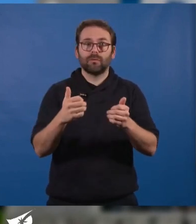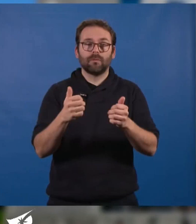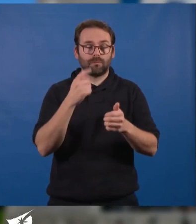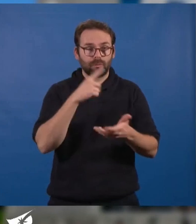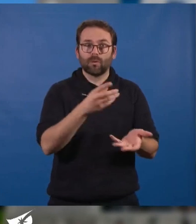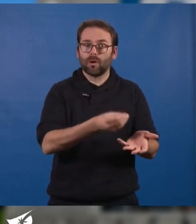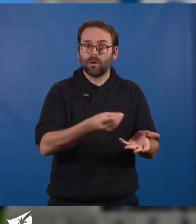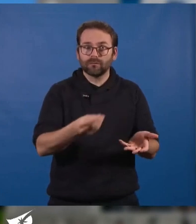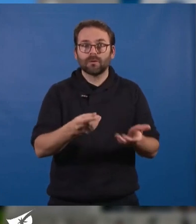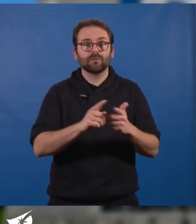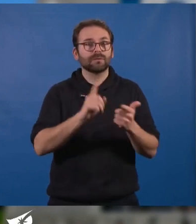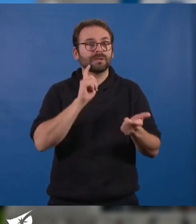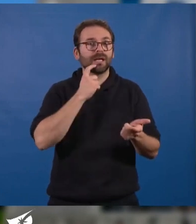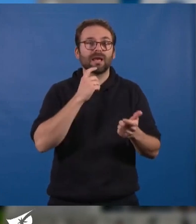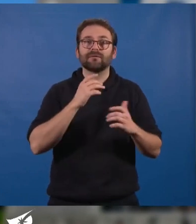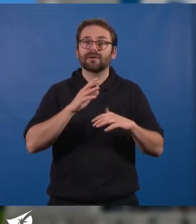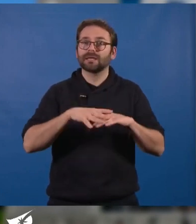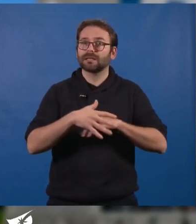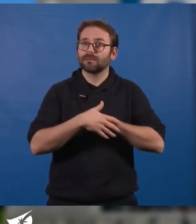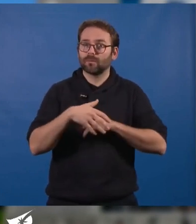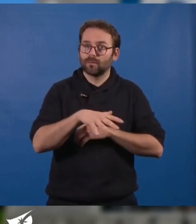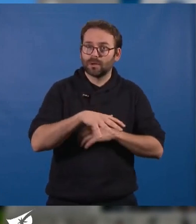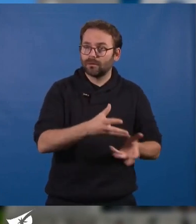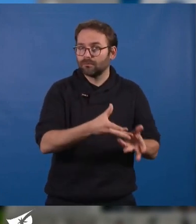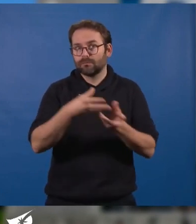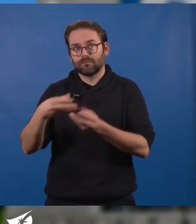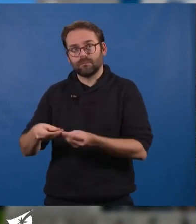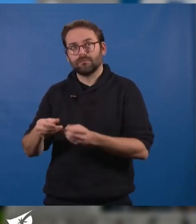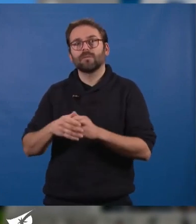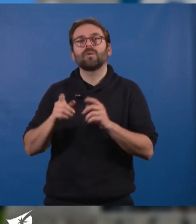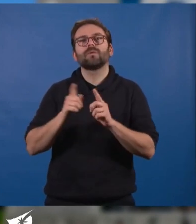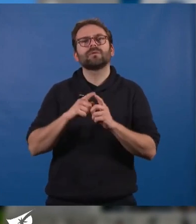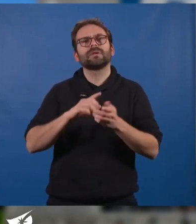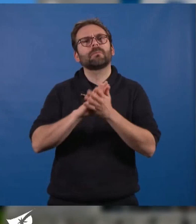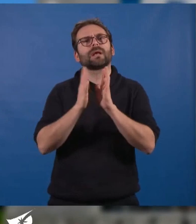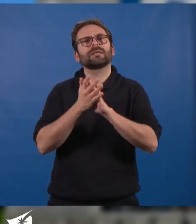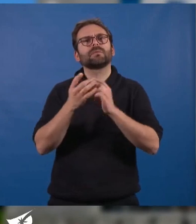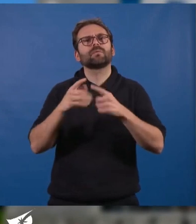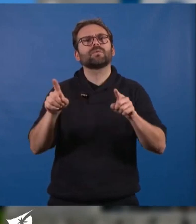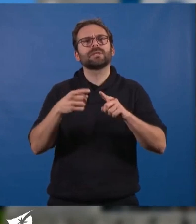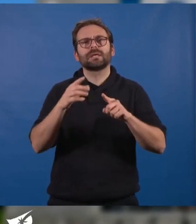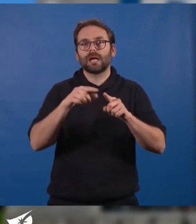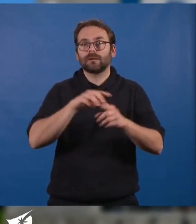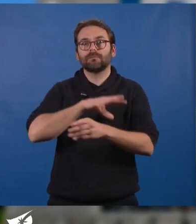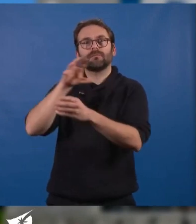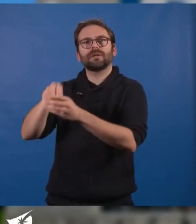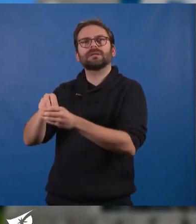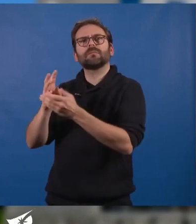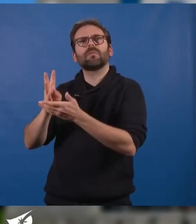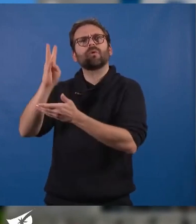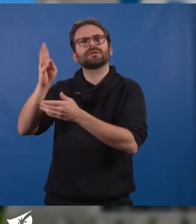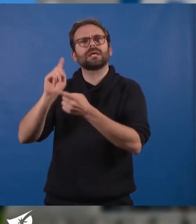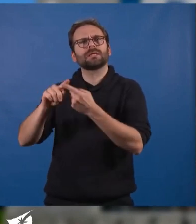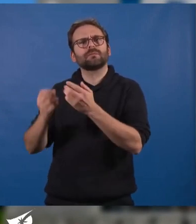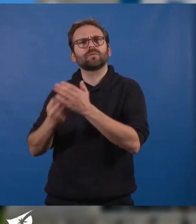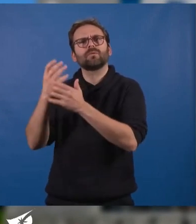et élèves des quartiers populaires. Lui dire également que les pratiques musicales seront au cœur du projet dans le nouveau